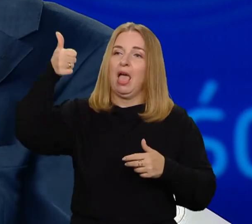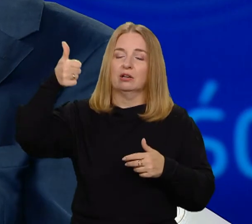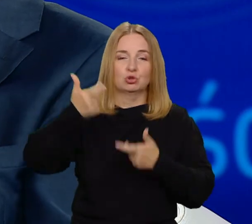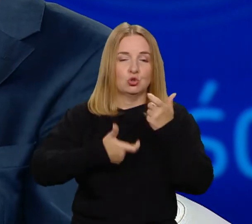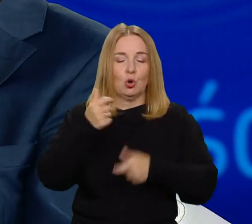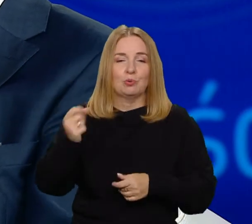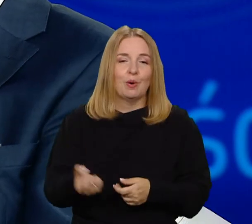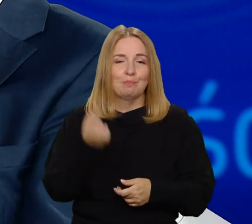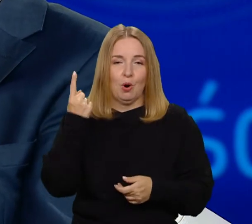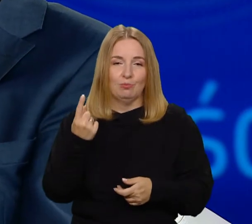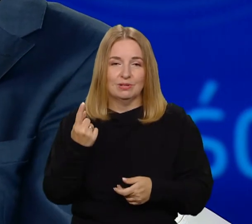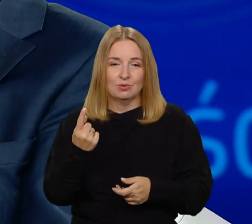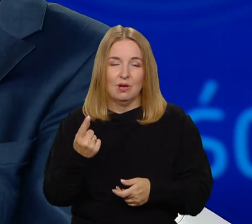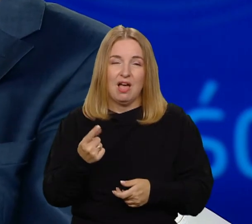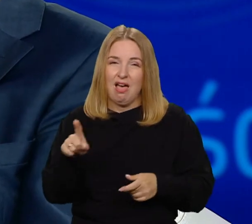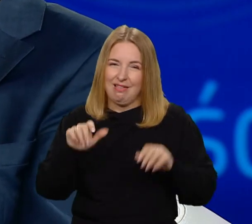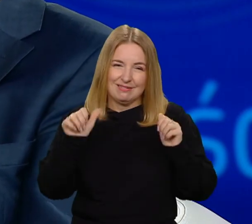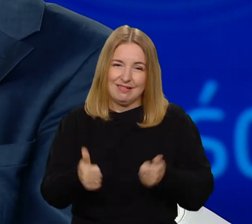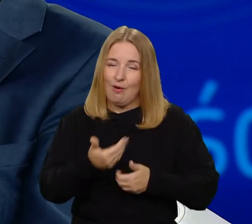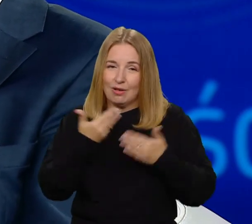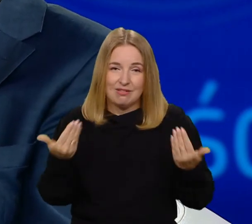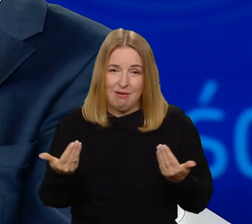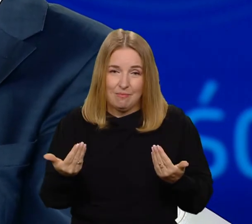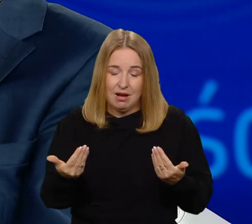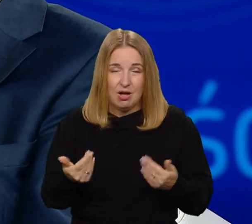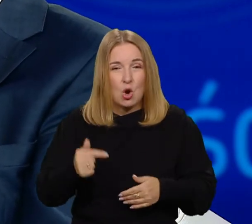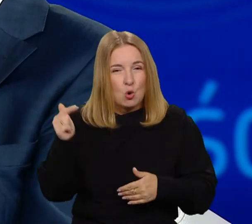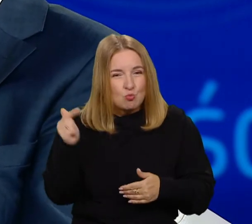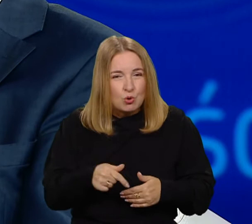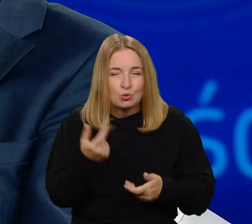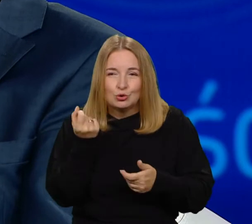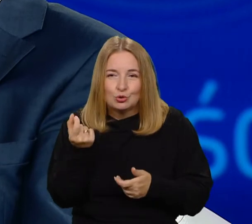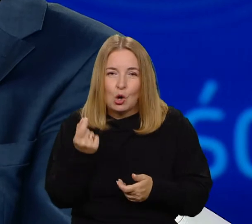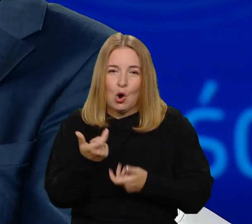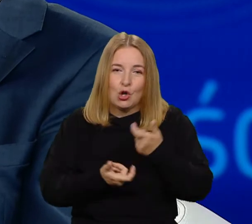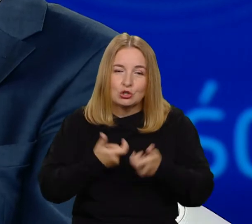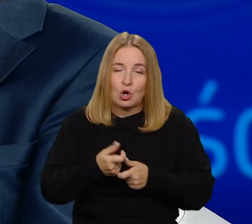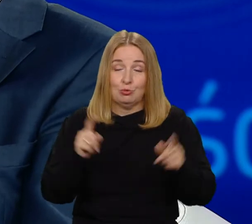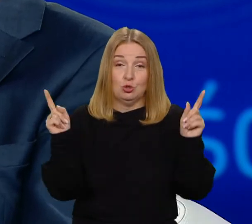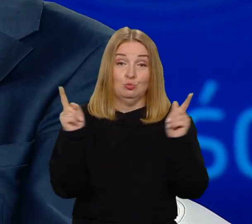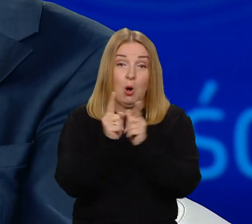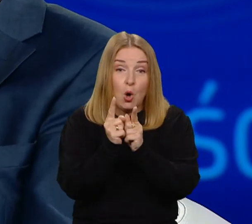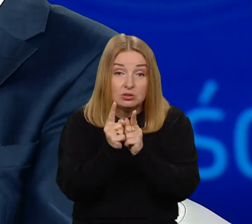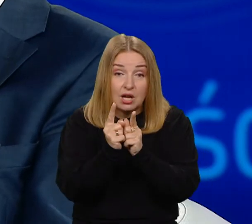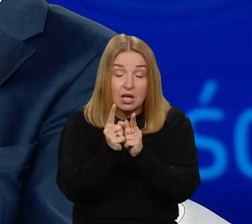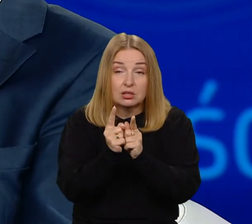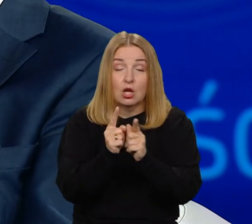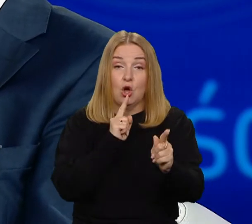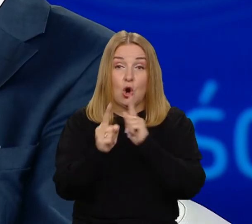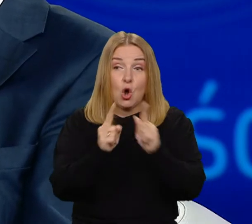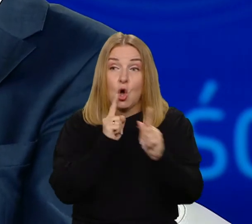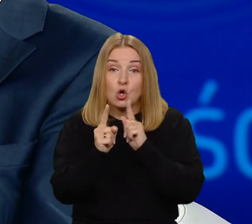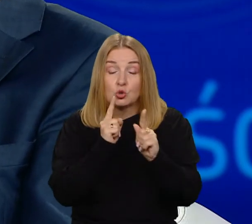ale nie zawsze tak jest. Chodzi o to, żeby mieć nawyk spotkań, na których rozważamy,